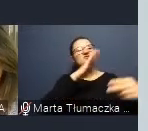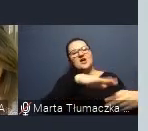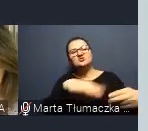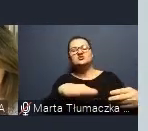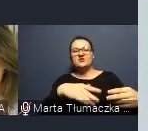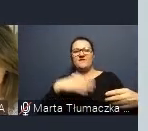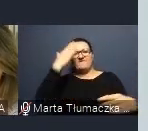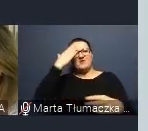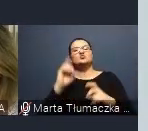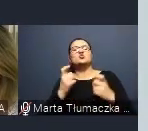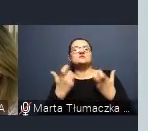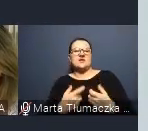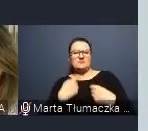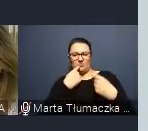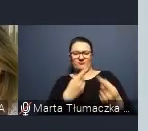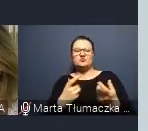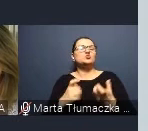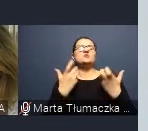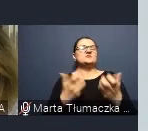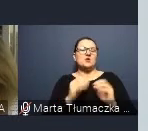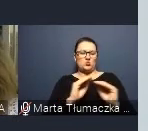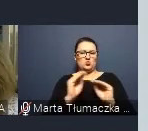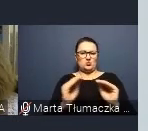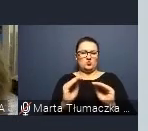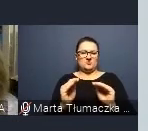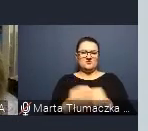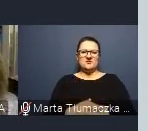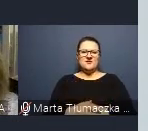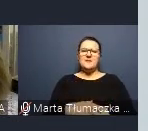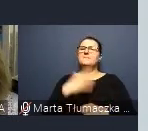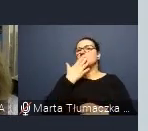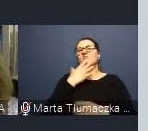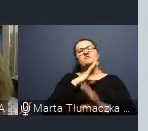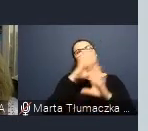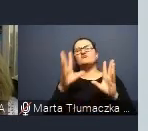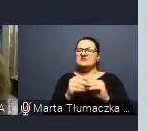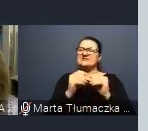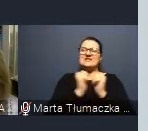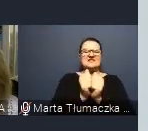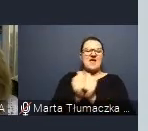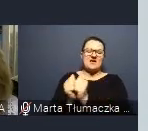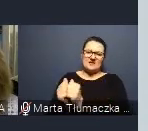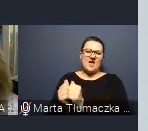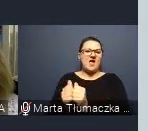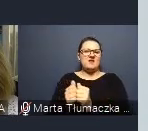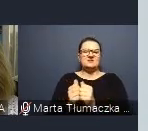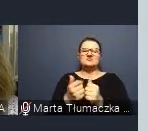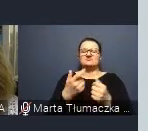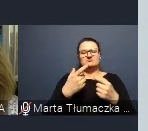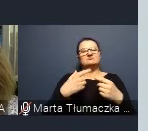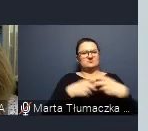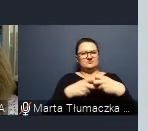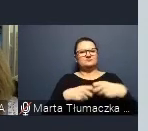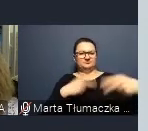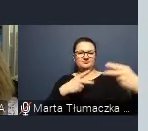rozwijać przy pomocy uczenia zdalnego. To nie jest tak, że wszystkie zadania jesteśmy w stanie zdalnie prowadzić. Musimy być